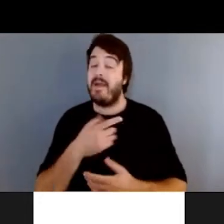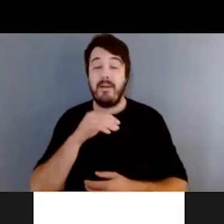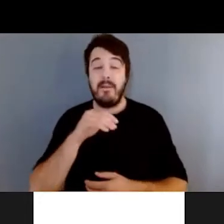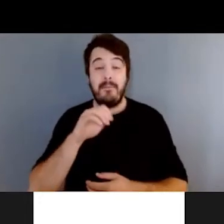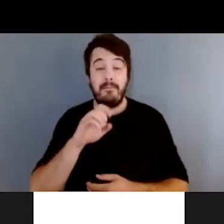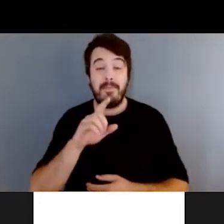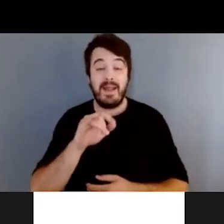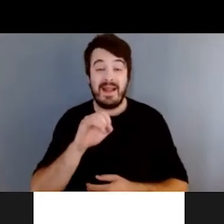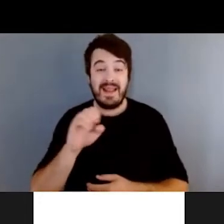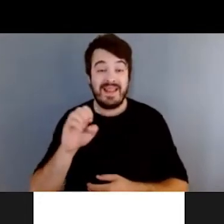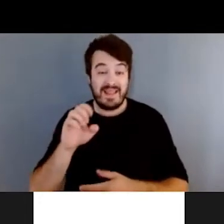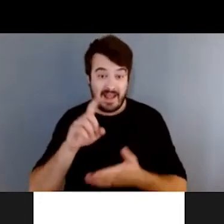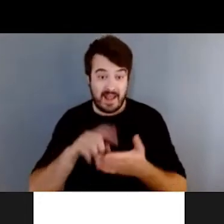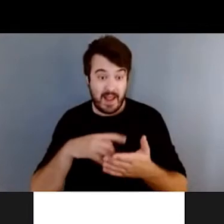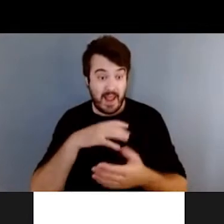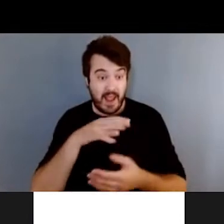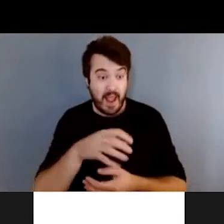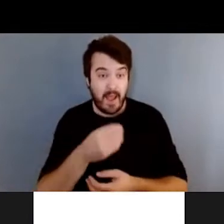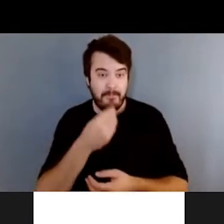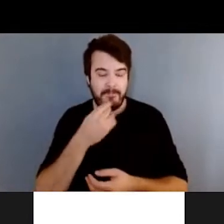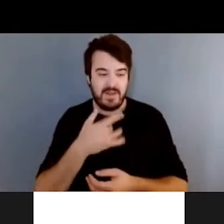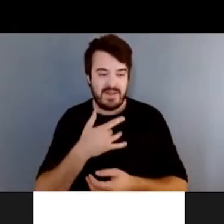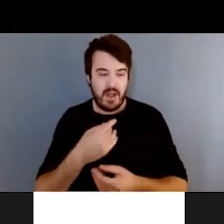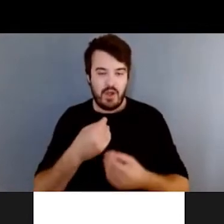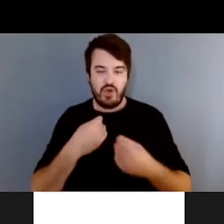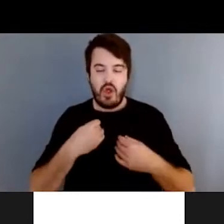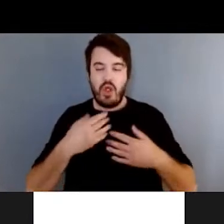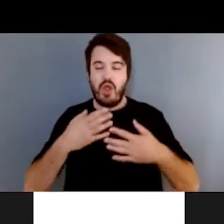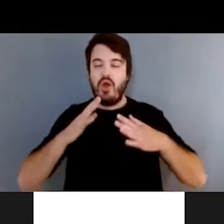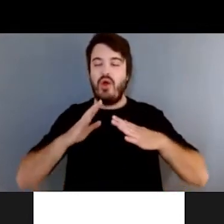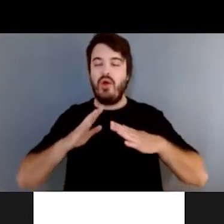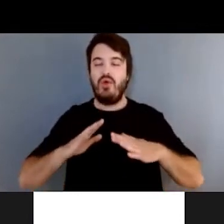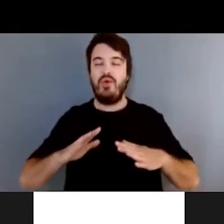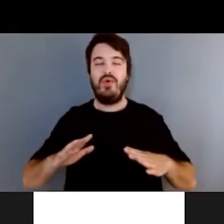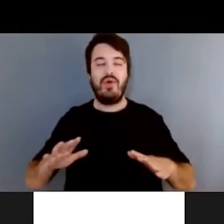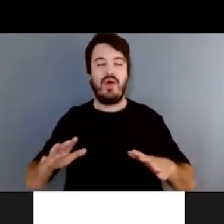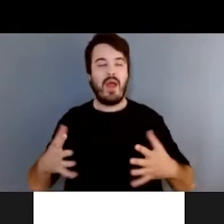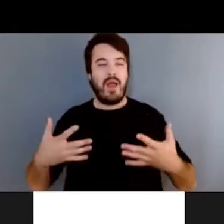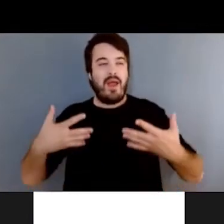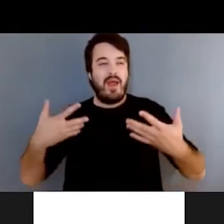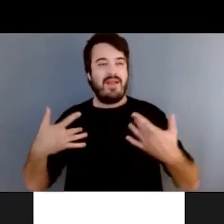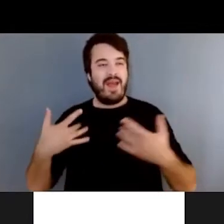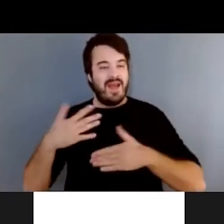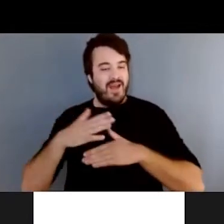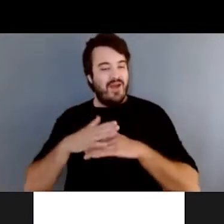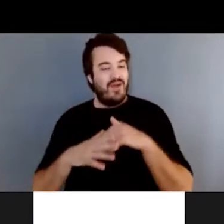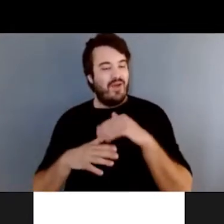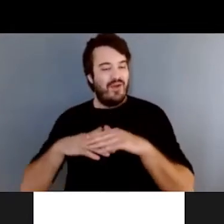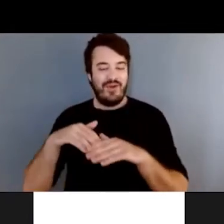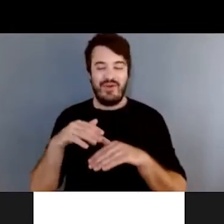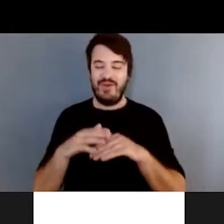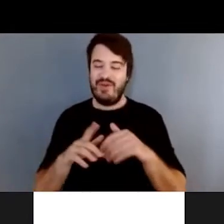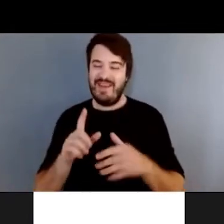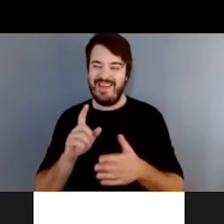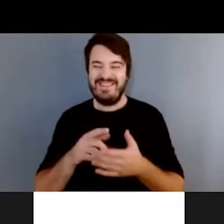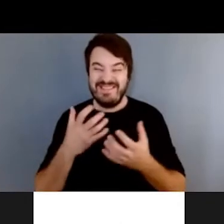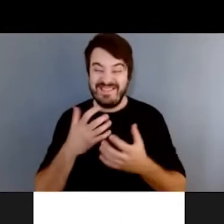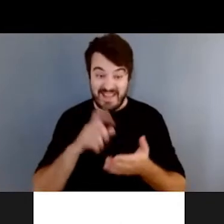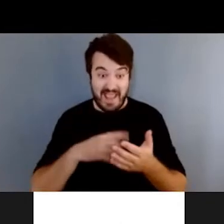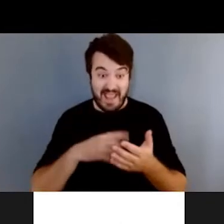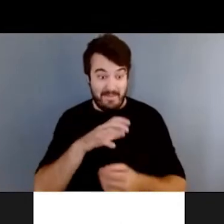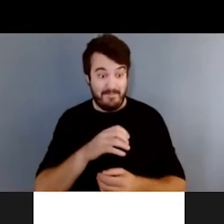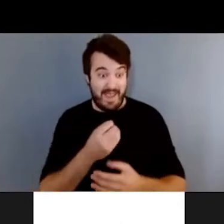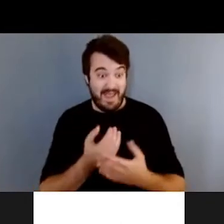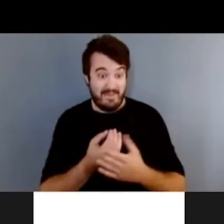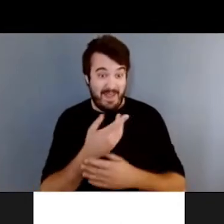prend, je la trouve presque euphorisante. Pour moi, c'est la plante qui rend heureux. Quand on prend de la mélisse, il y a comme